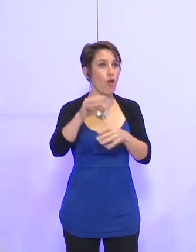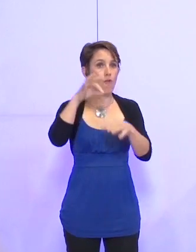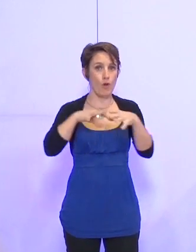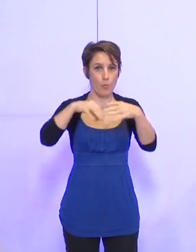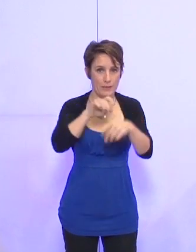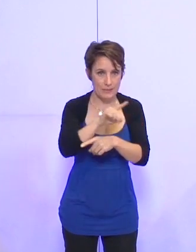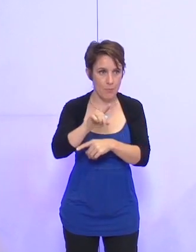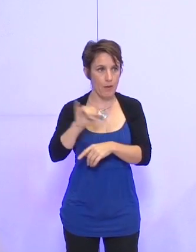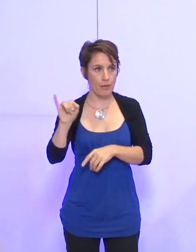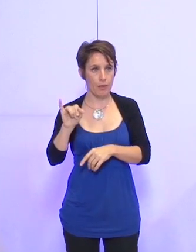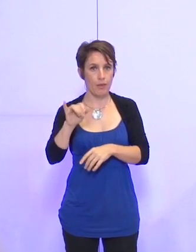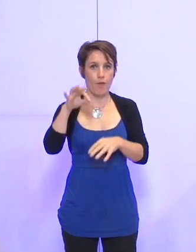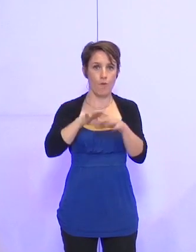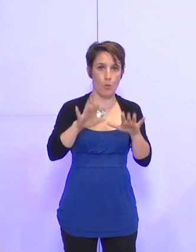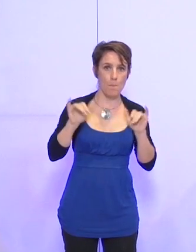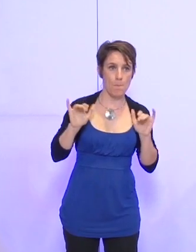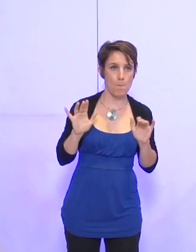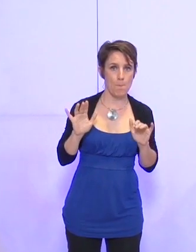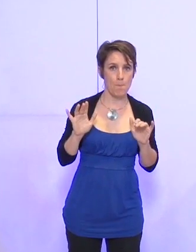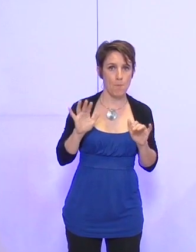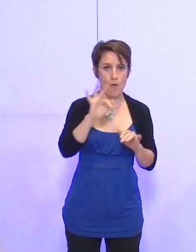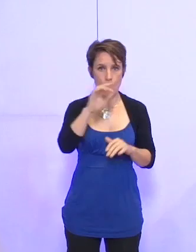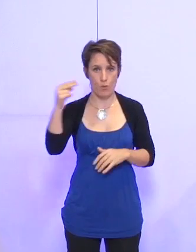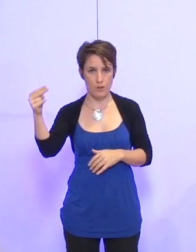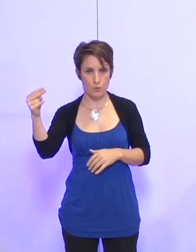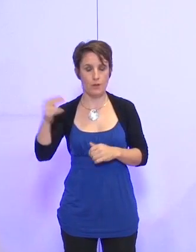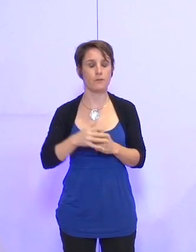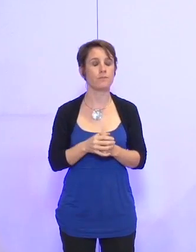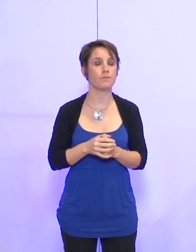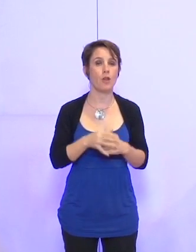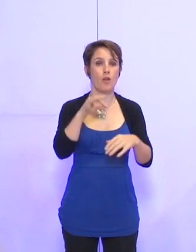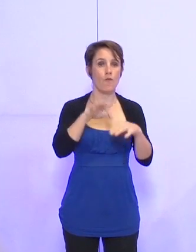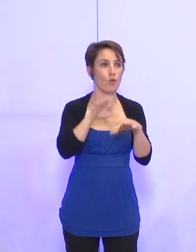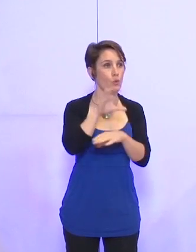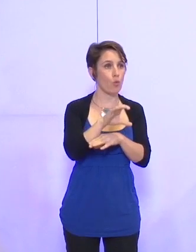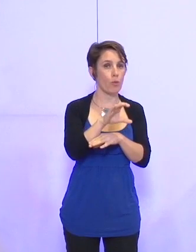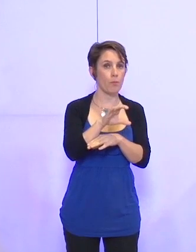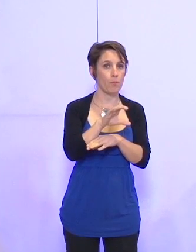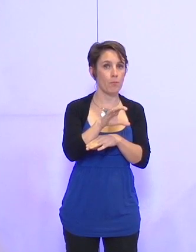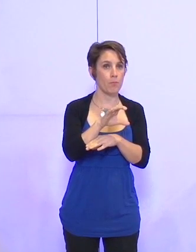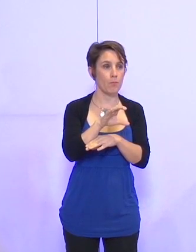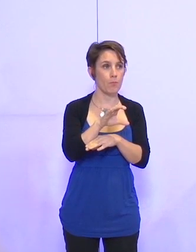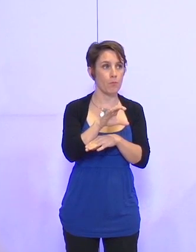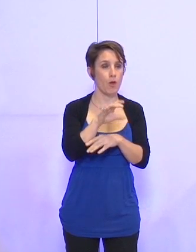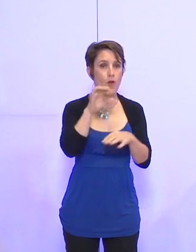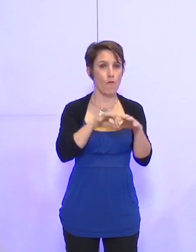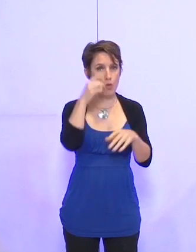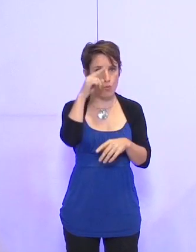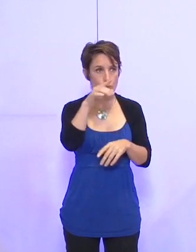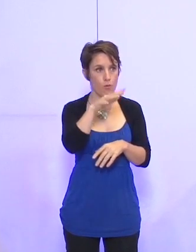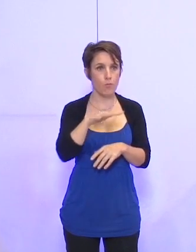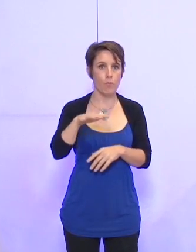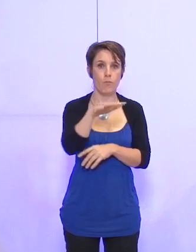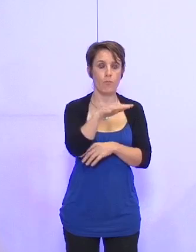Qui s'abstient ? Le Front National. Qui est contre ? Qui est pour